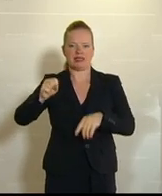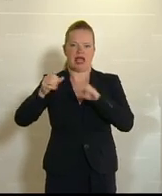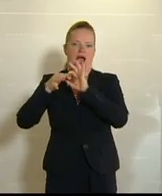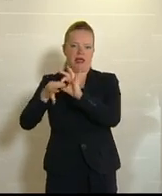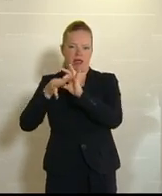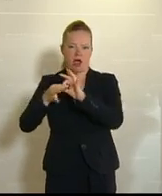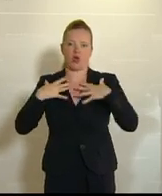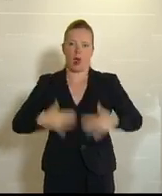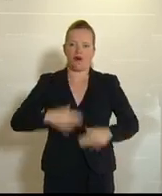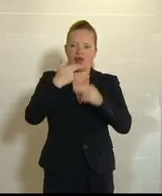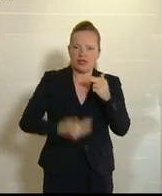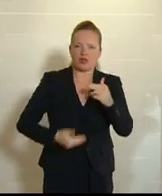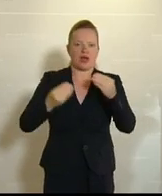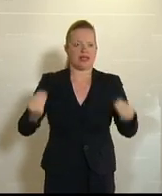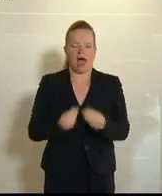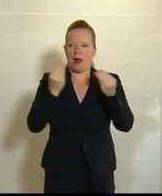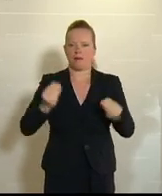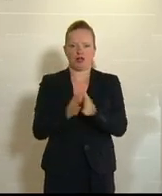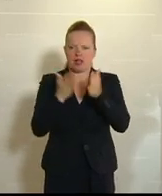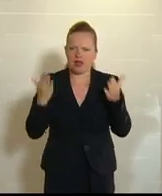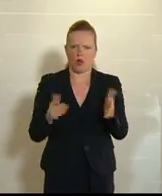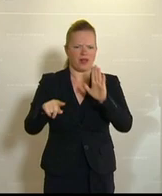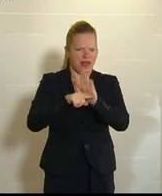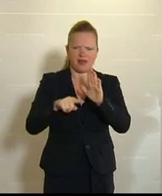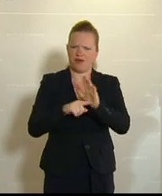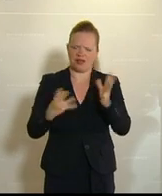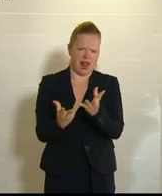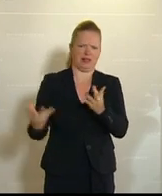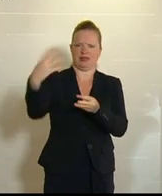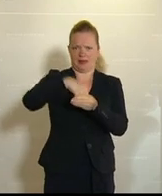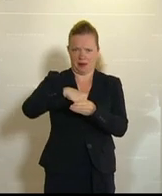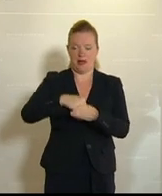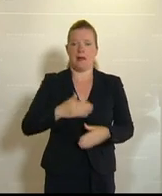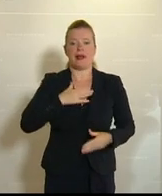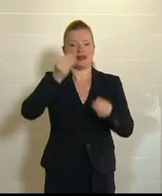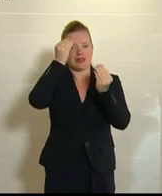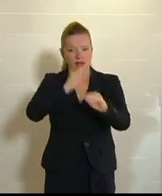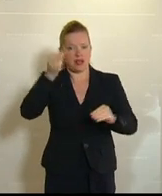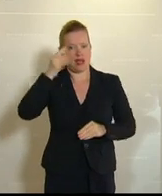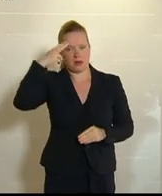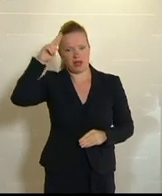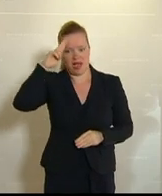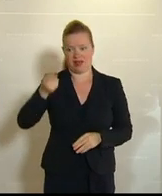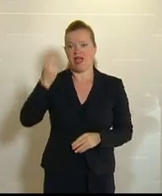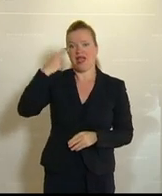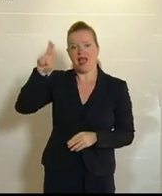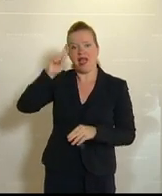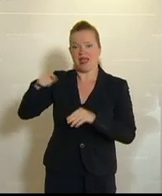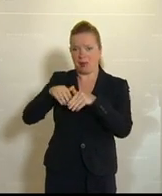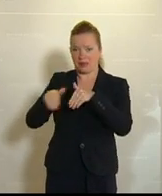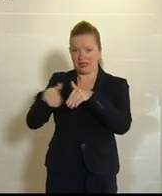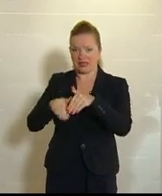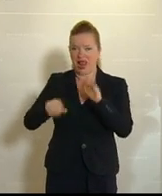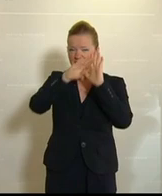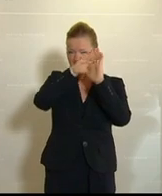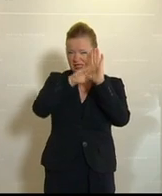Sachbeschädigungen und alles Negative, was dazu gehört, inklusive. Meine sehr geehrten Damen und Herren, Herr Innenminister, nein, diese